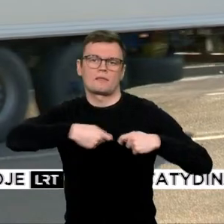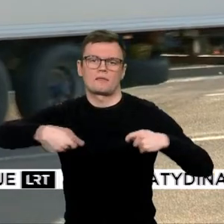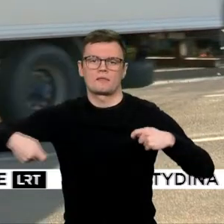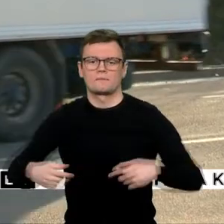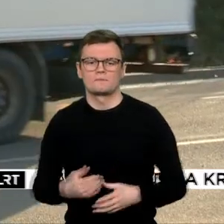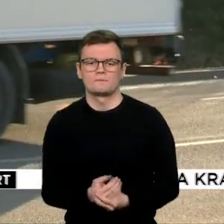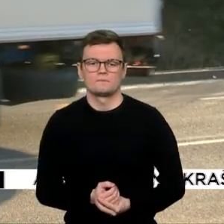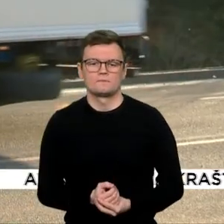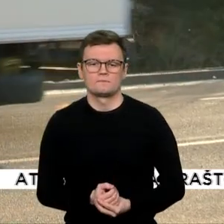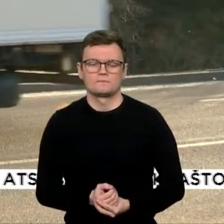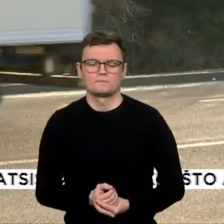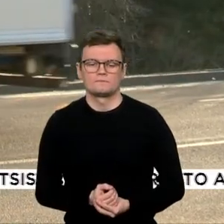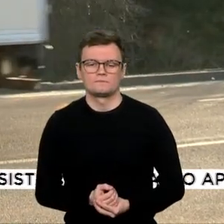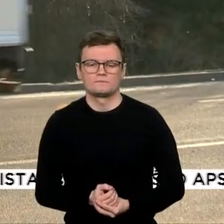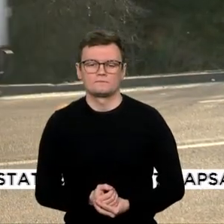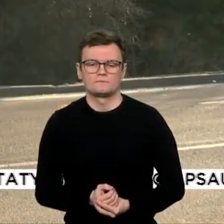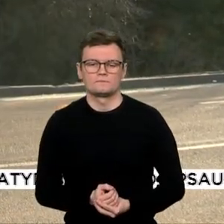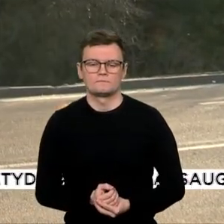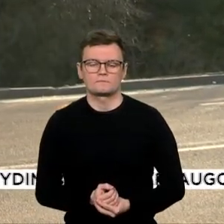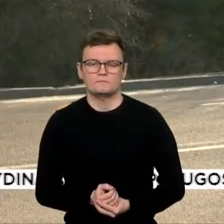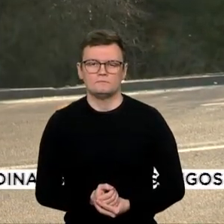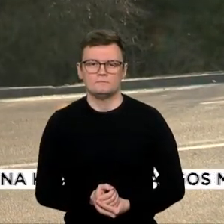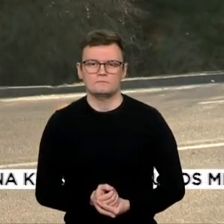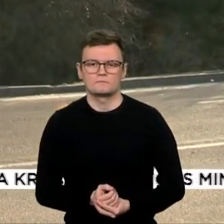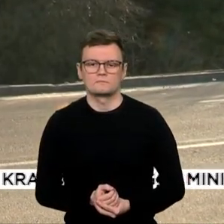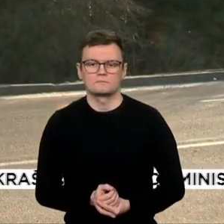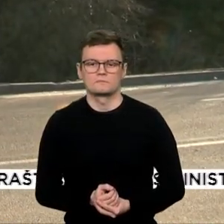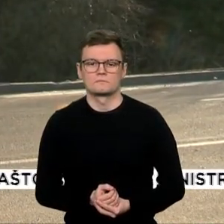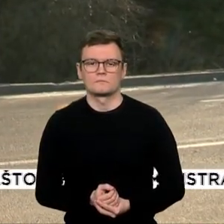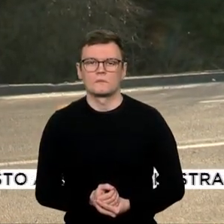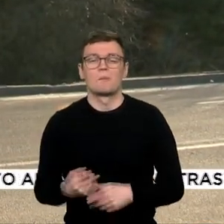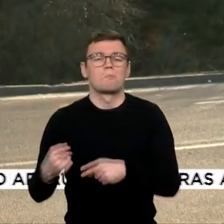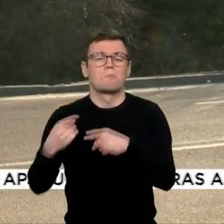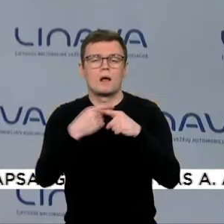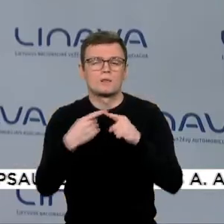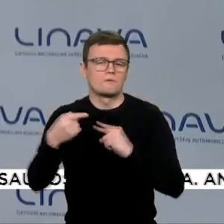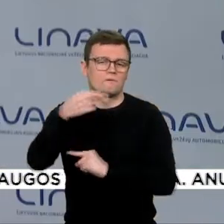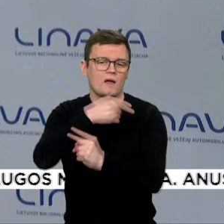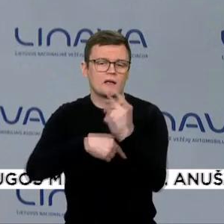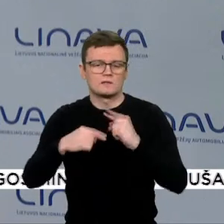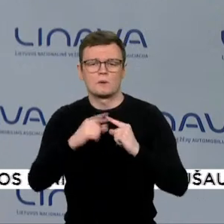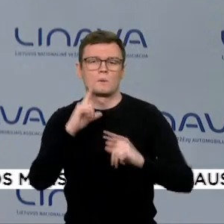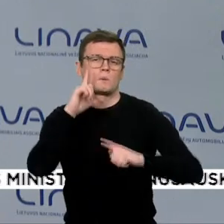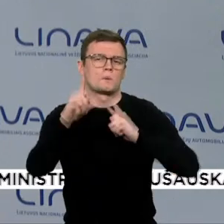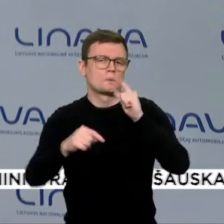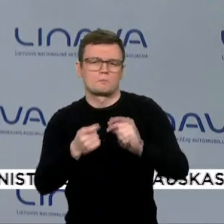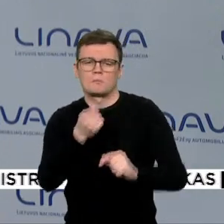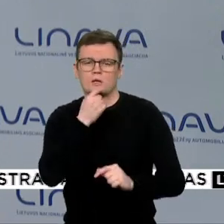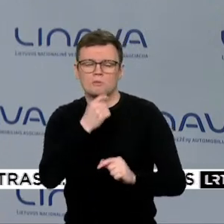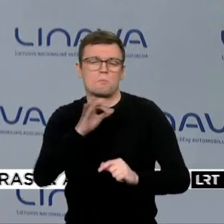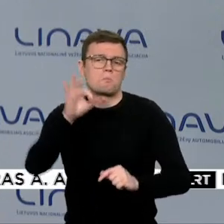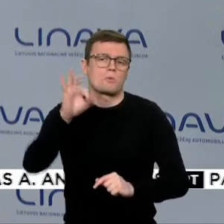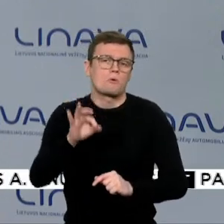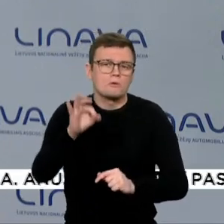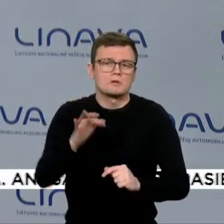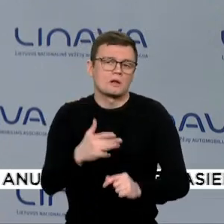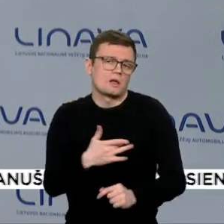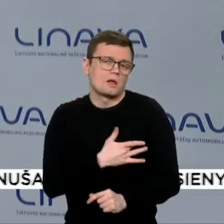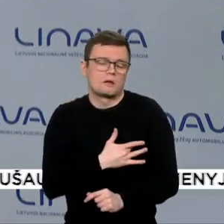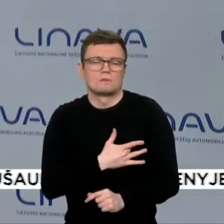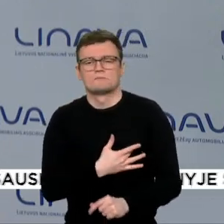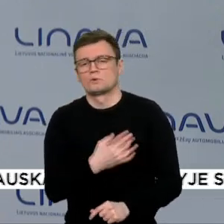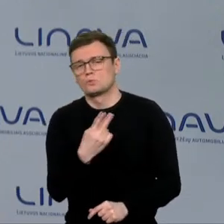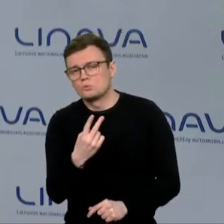ta kreiptim, važiuoja visiškai mažai. ten iš tiesų jisai skaičius procentaliai, turbūt gal 3-2